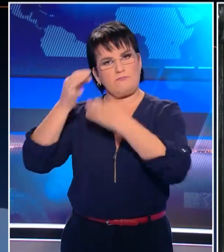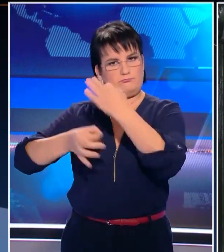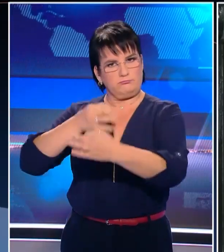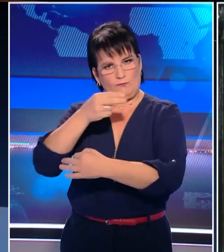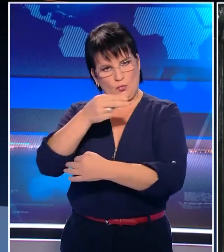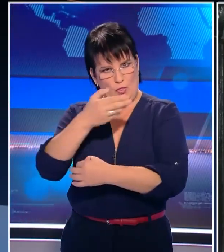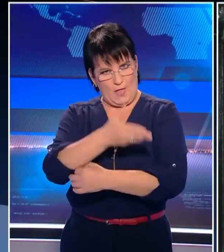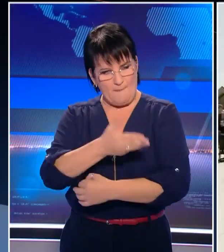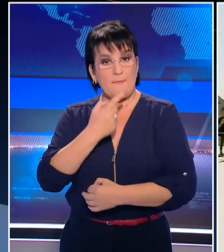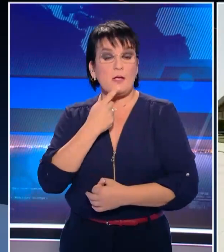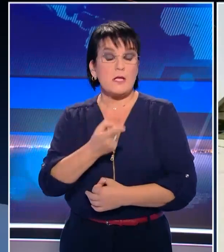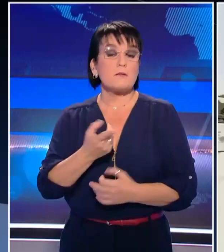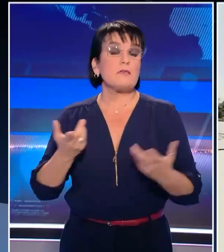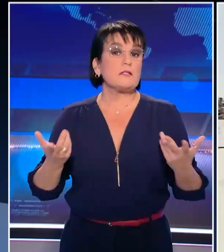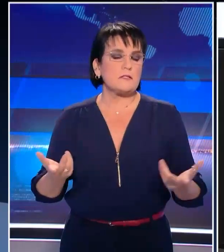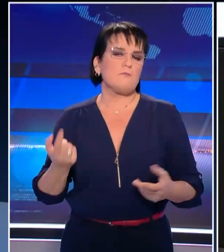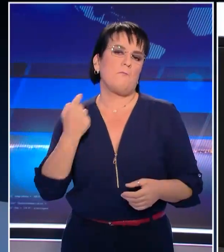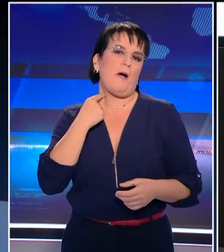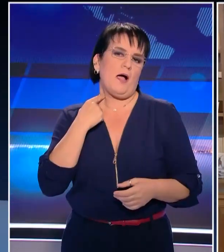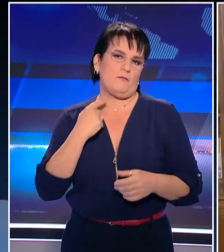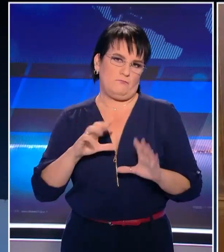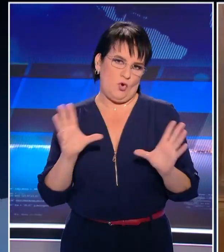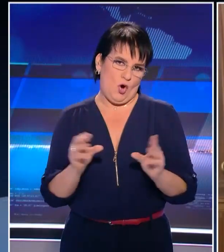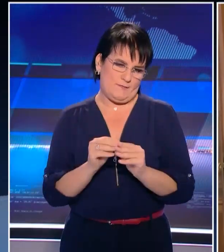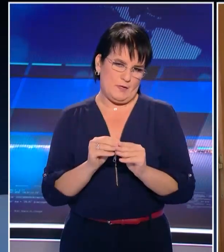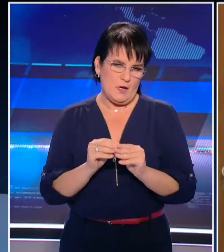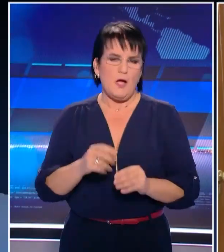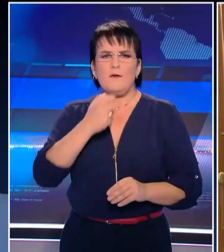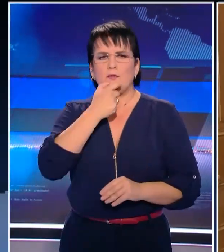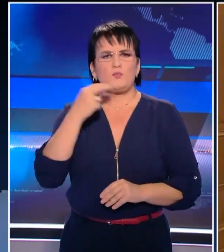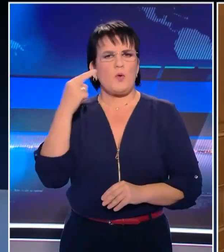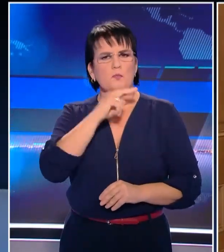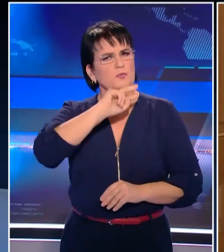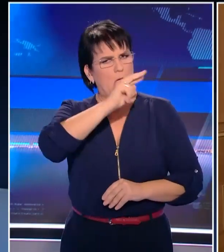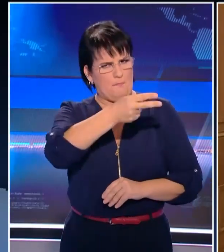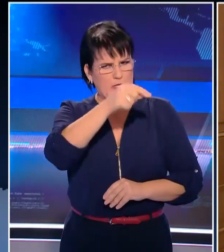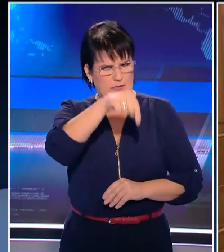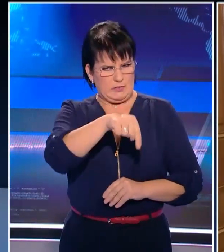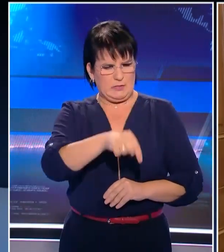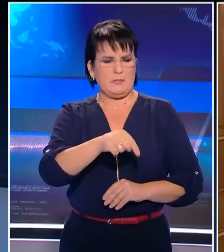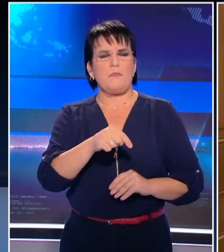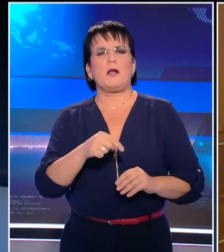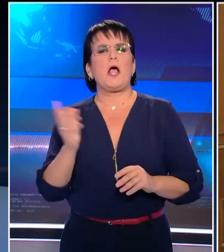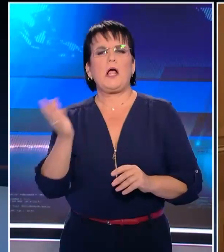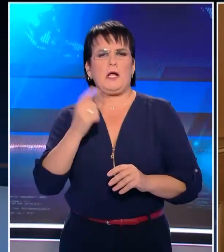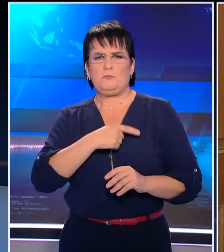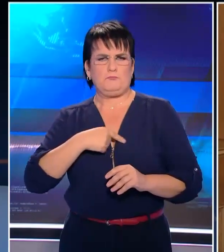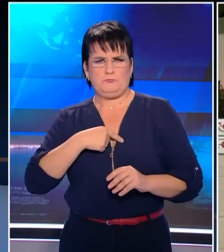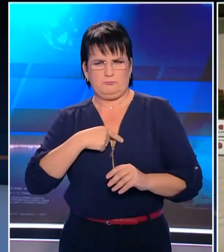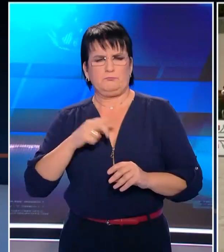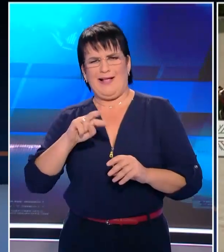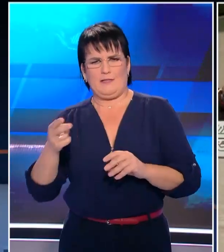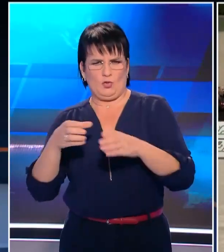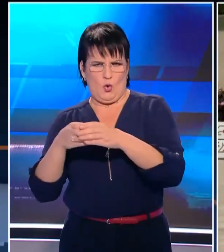Υπότιτλοι AUTHORWAVE Ο Βρετανός Πρωθυπουργός απαντώντας σήμερα σε ερώτηση του ηγέτη της